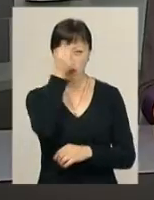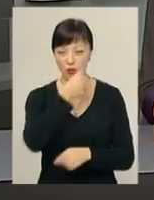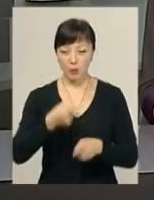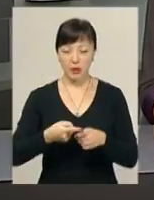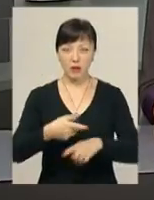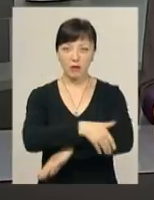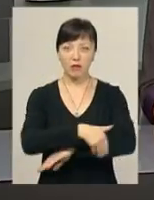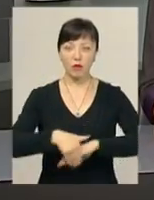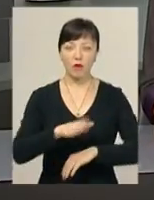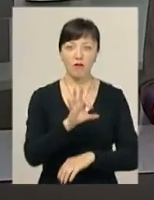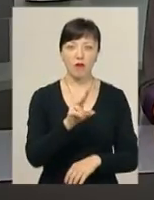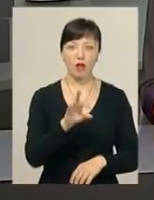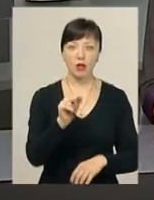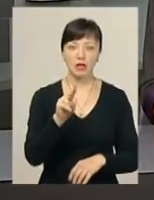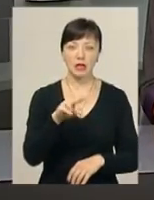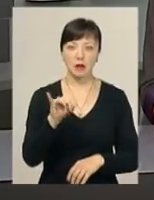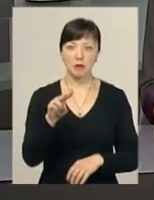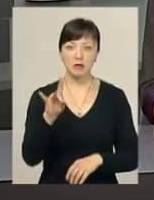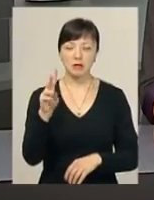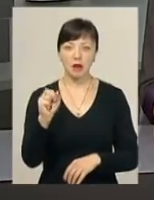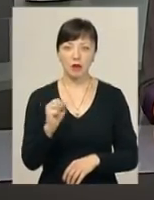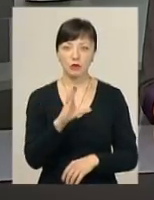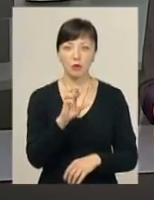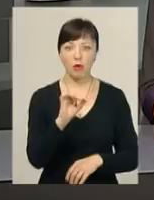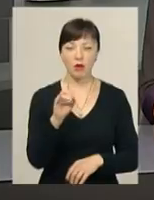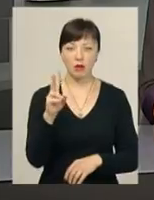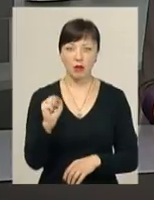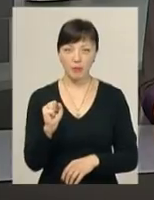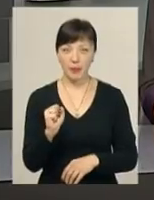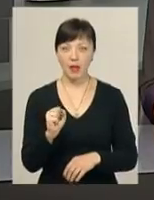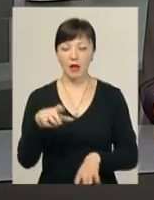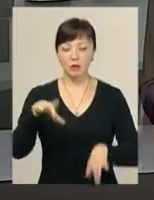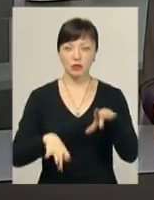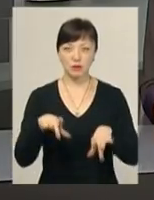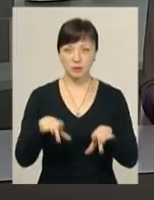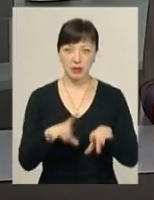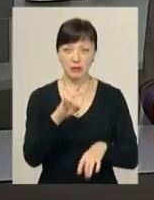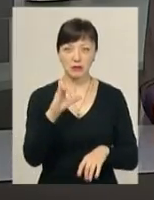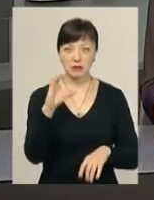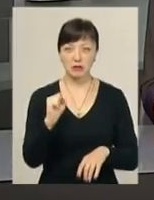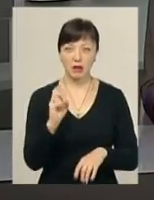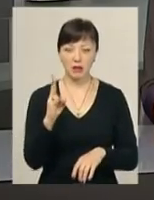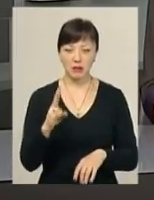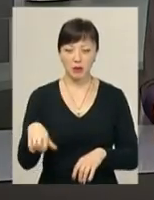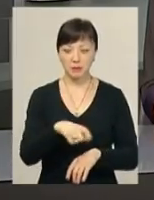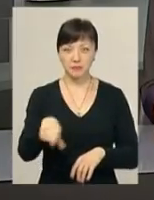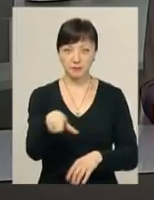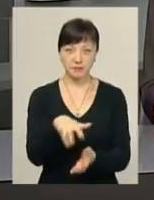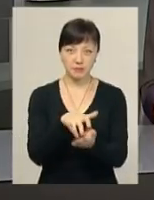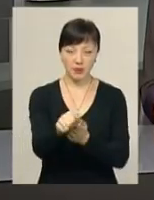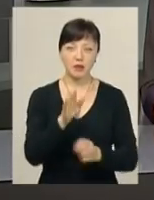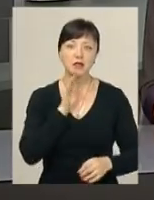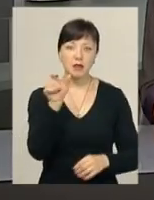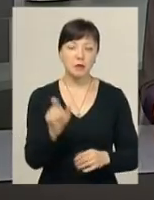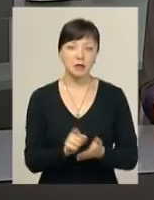перехресті вулиць Володимирської та Соборної в обласному центрі. Поза шляховик Нісан проїжджав пішохідний перехід і наїхав на пенсіонерку,